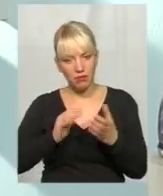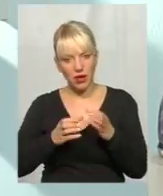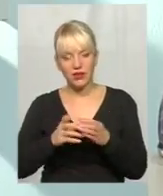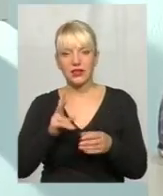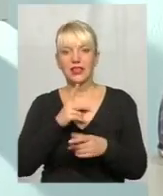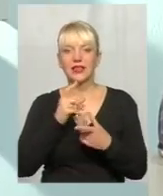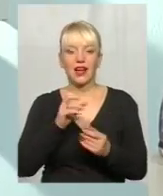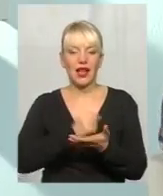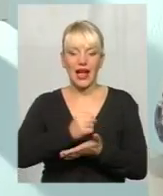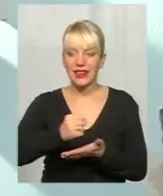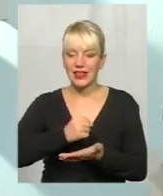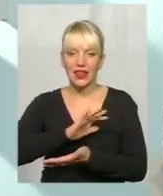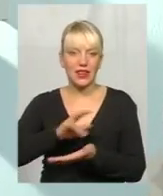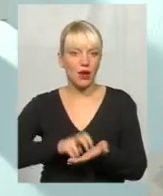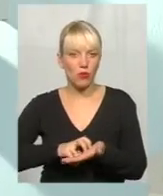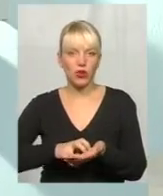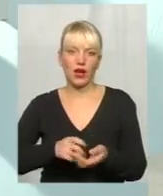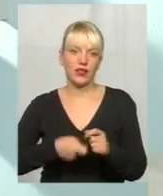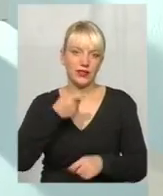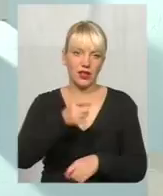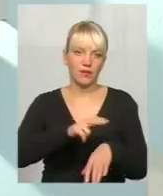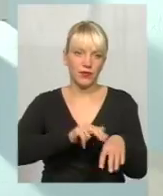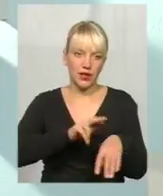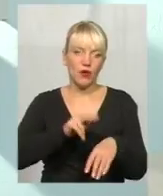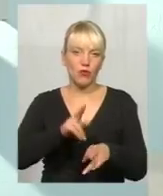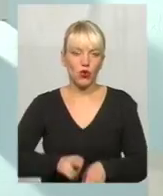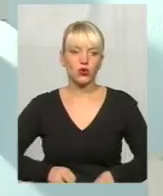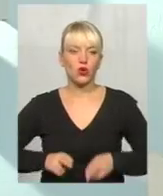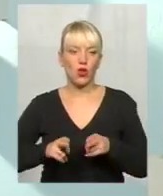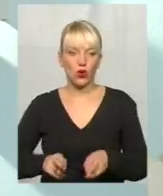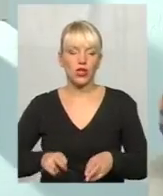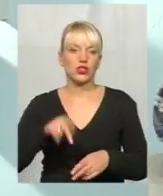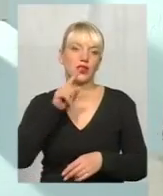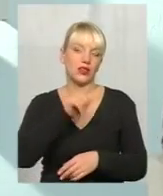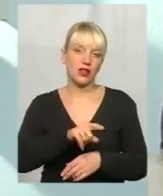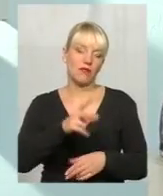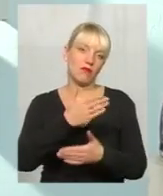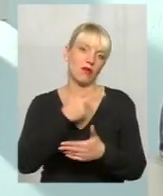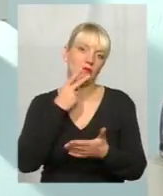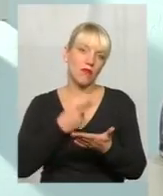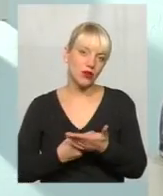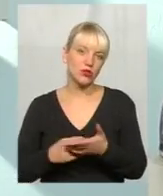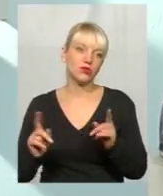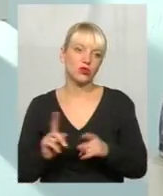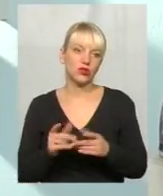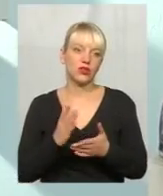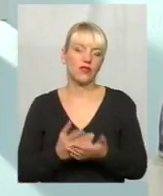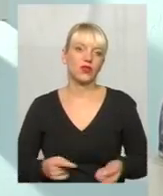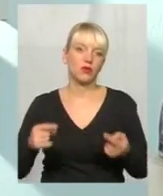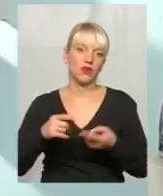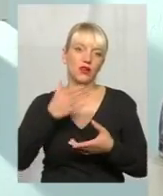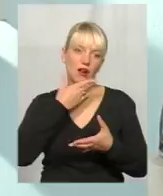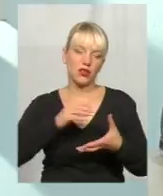боялись давати заяви в правоохоронні органи, про злочини, так, виборчі, так, от ми бачимо, що відповідні хороші